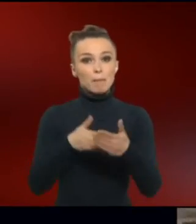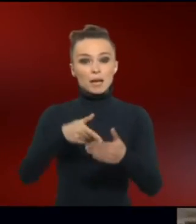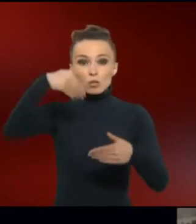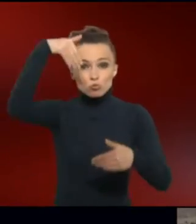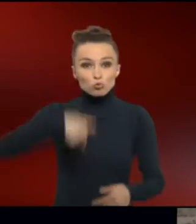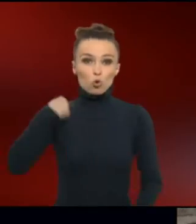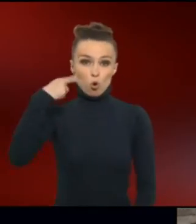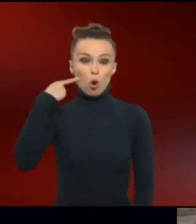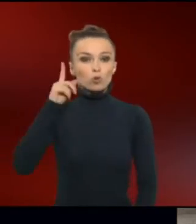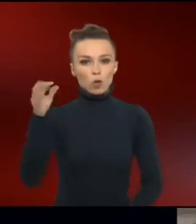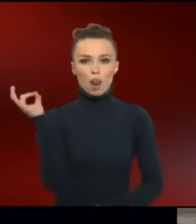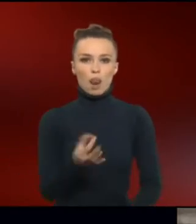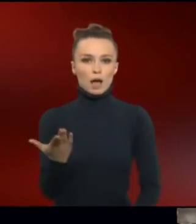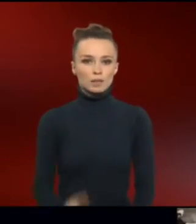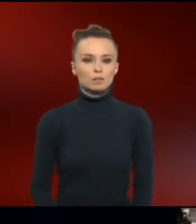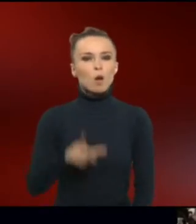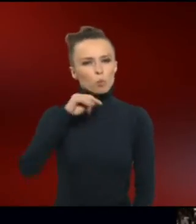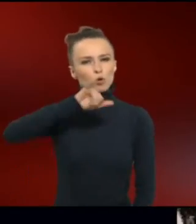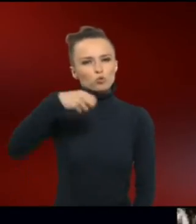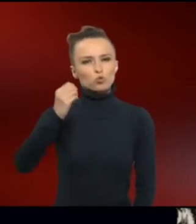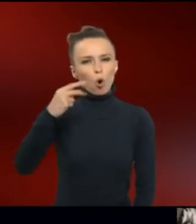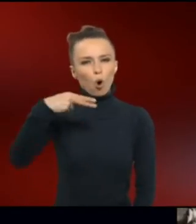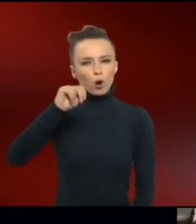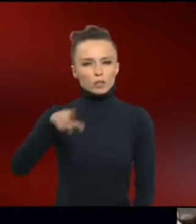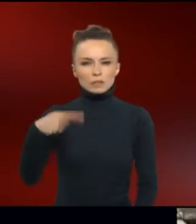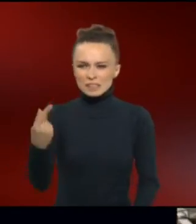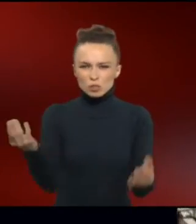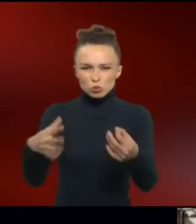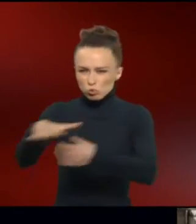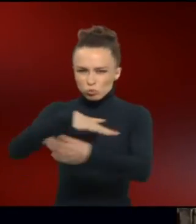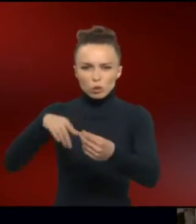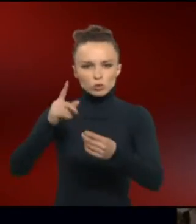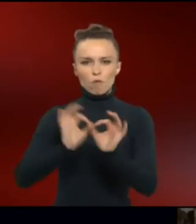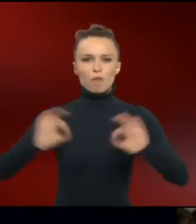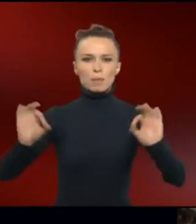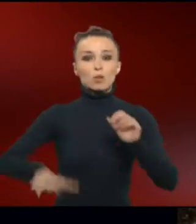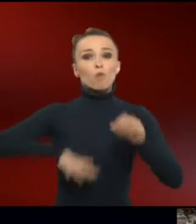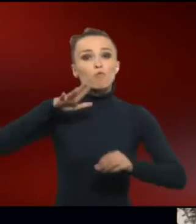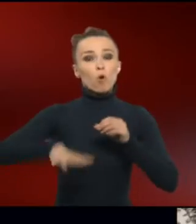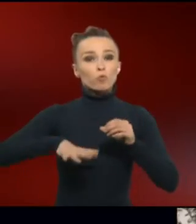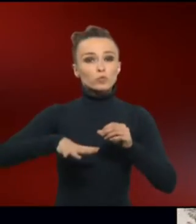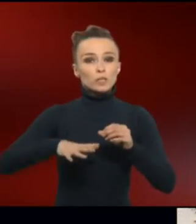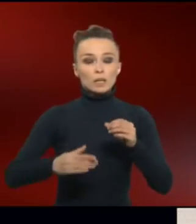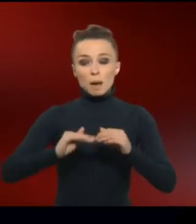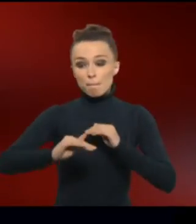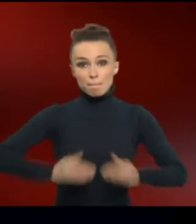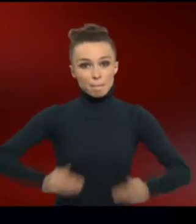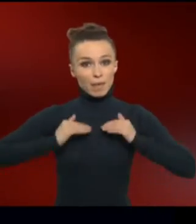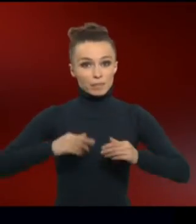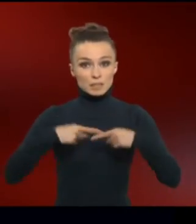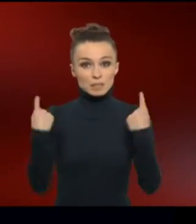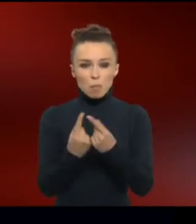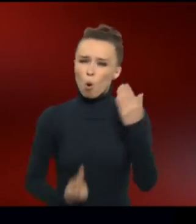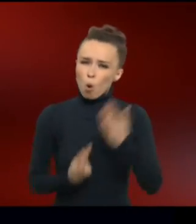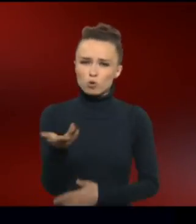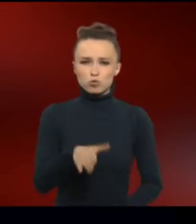Süden von London. John soll die unsagbaren Zustände verbessern. 15 Bettenzimmer, hohe Sterblichkeit. Er